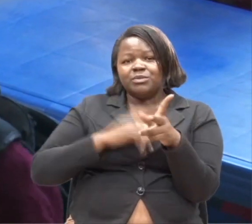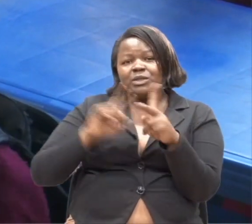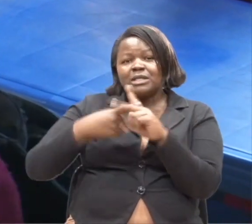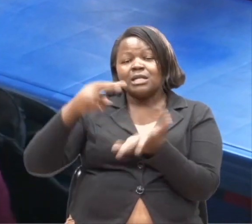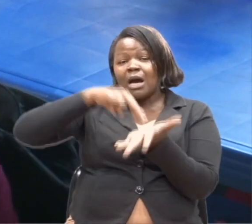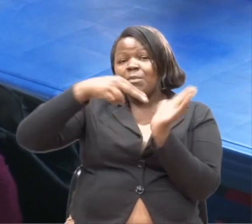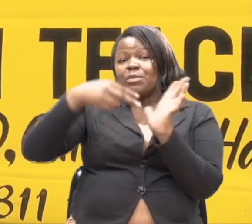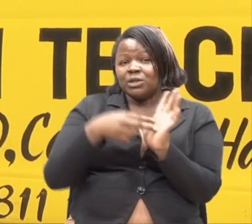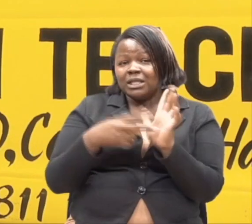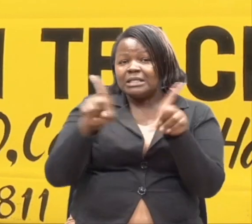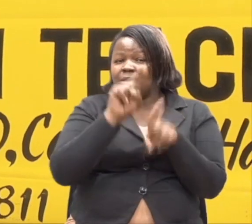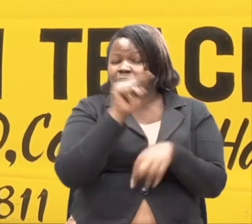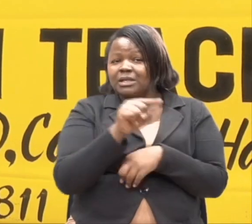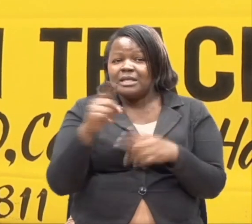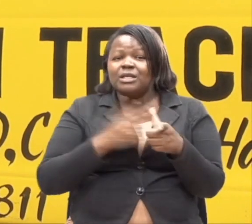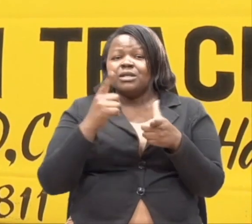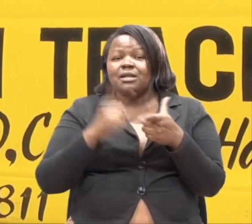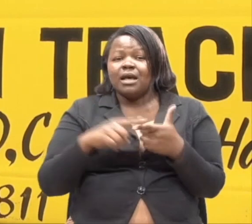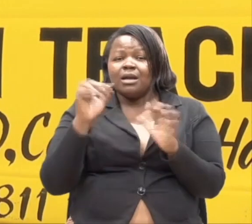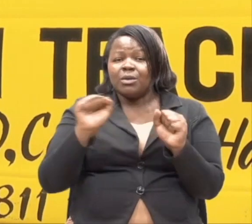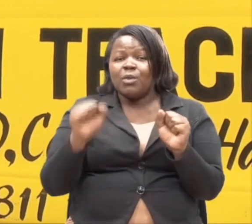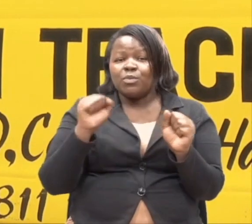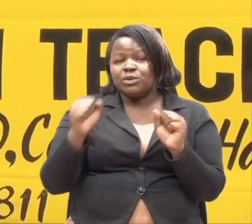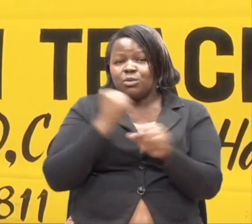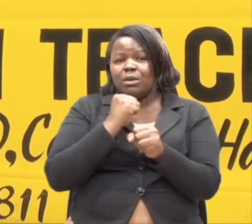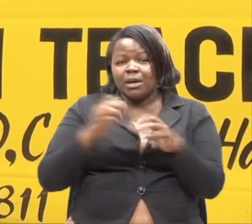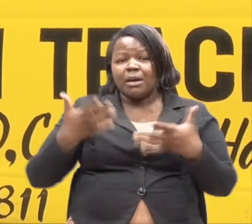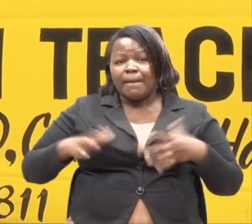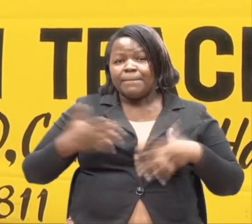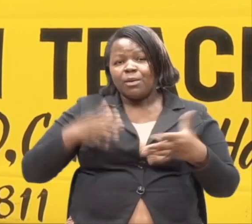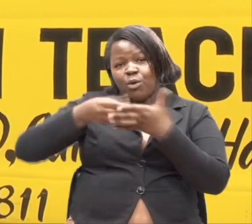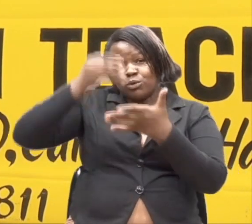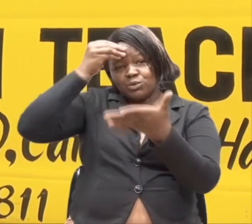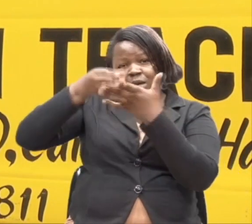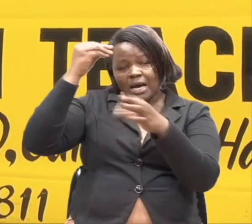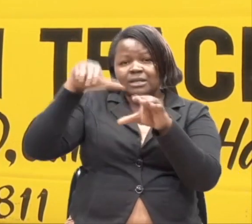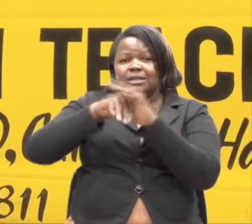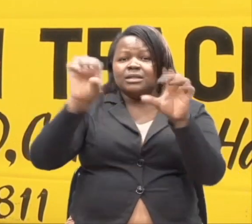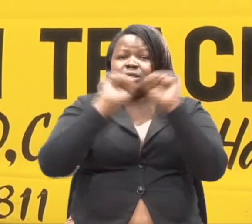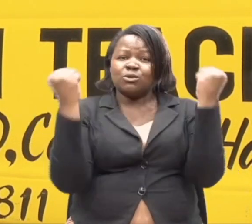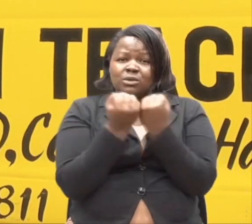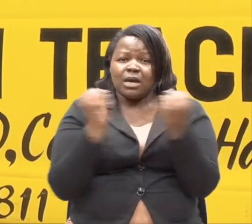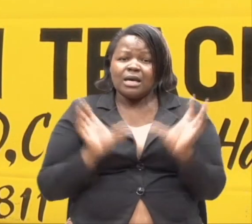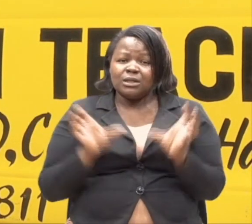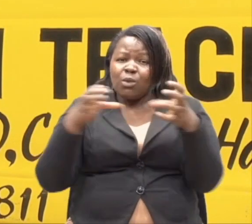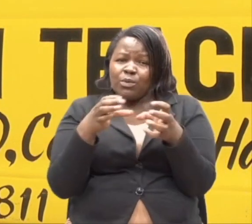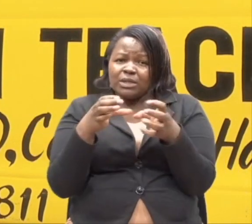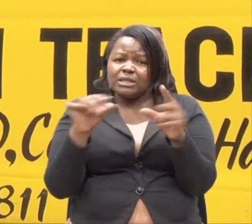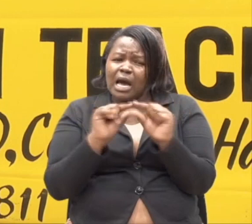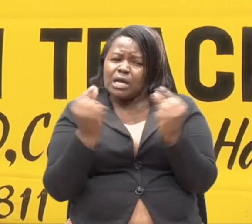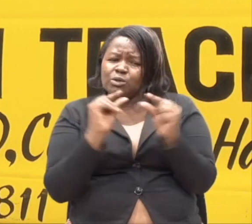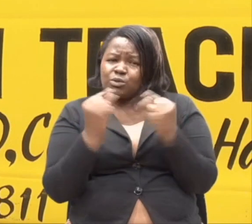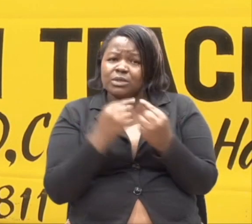muradi kama huu. Iri niweze kuerimisha wale watu ambao wanaishi katika society. Katika community vijiji vietu.